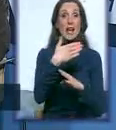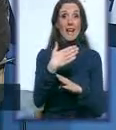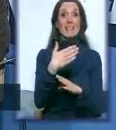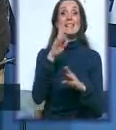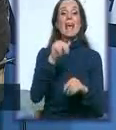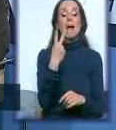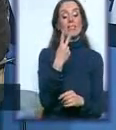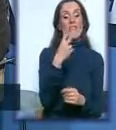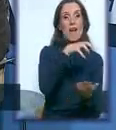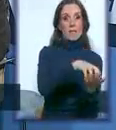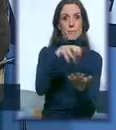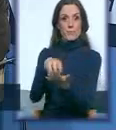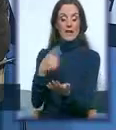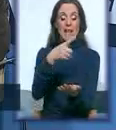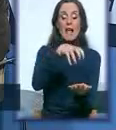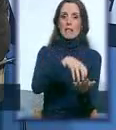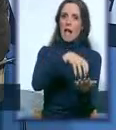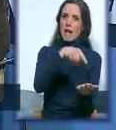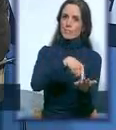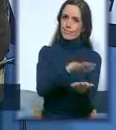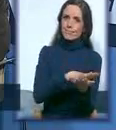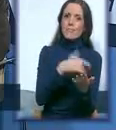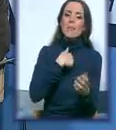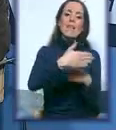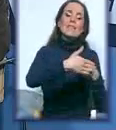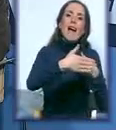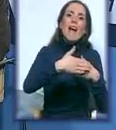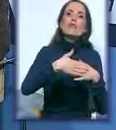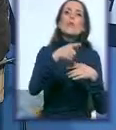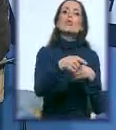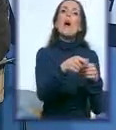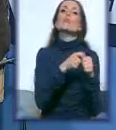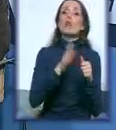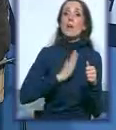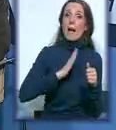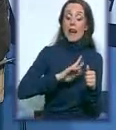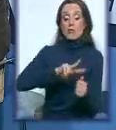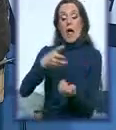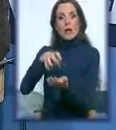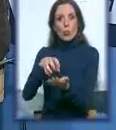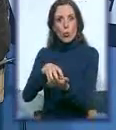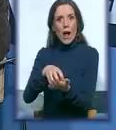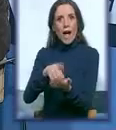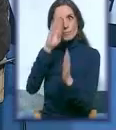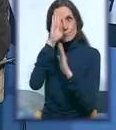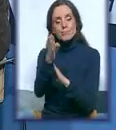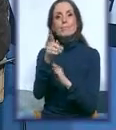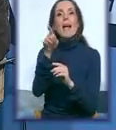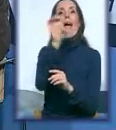komponente. Jedna je komponenta saradnja sa udruženjima građana, a druga je evropske integracije.